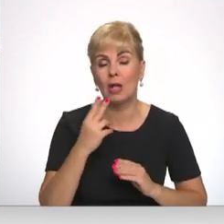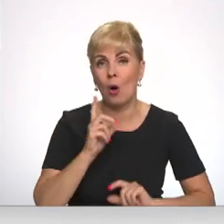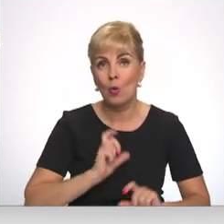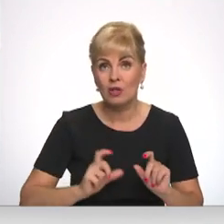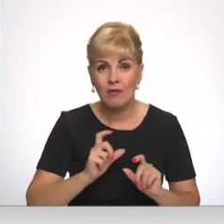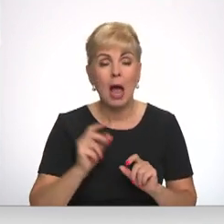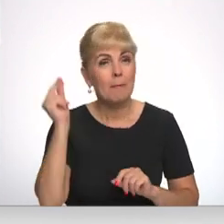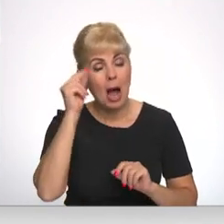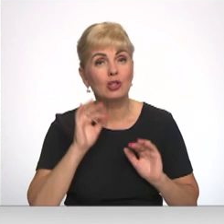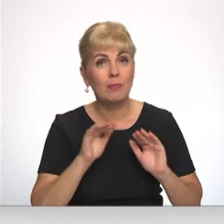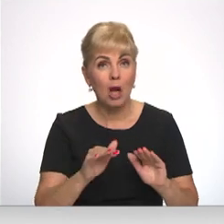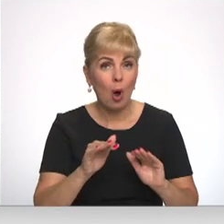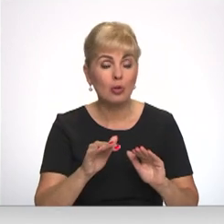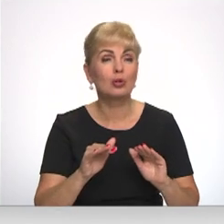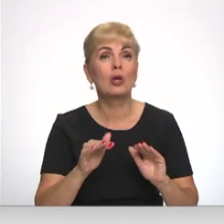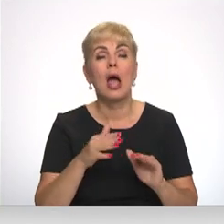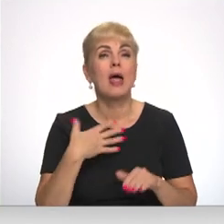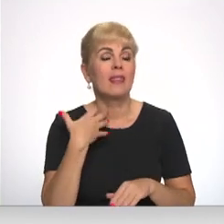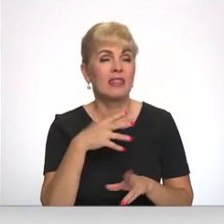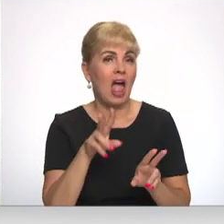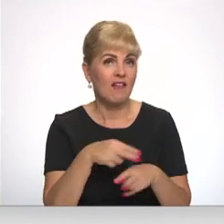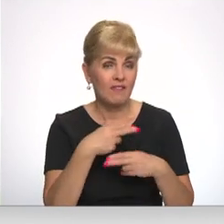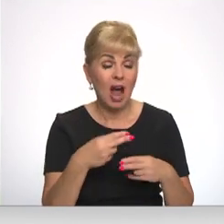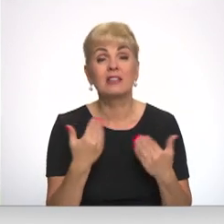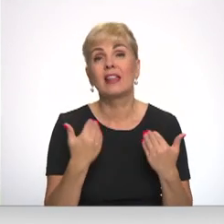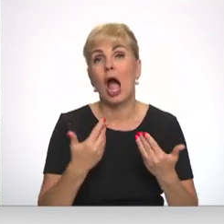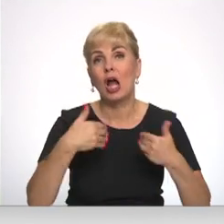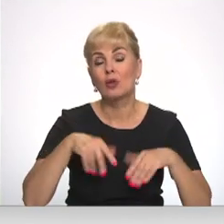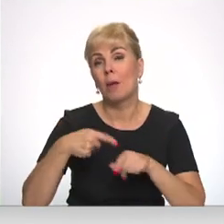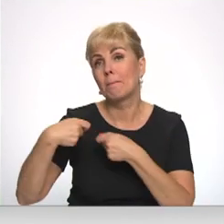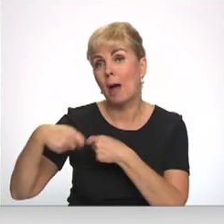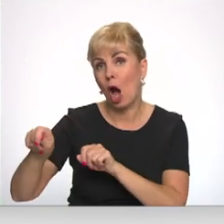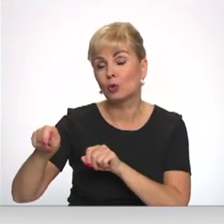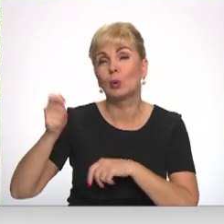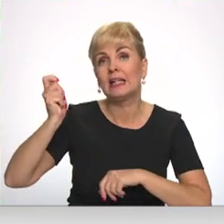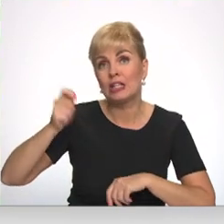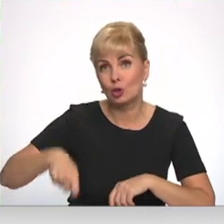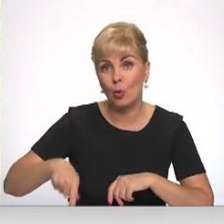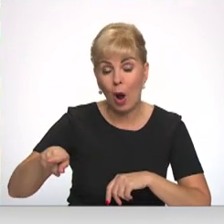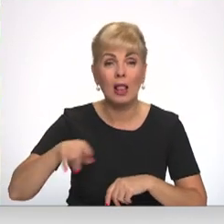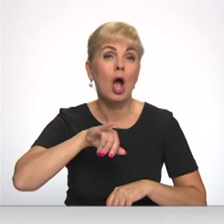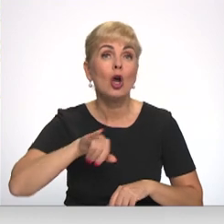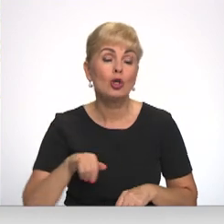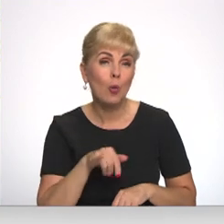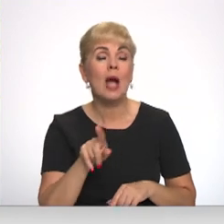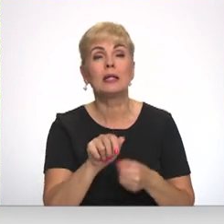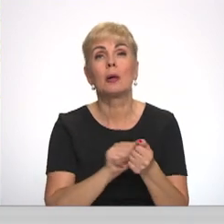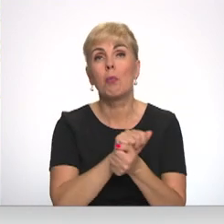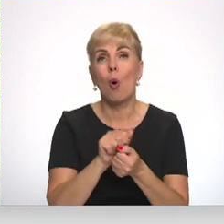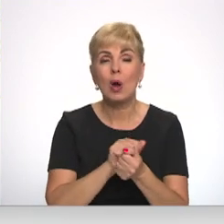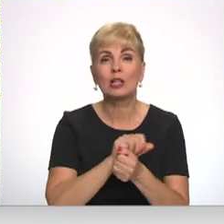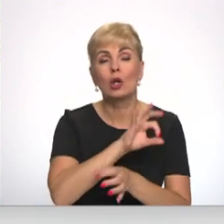procesam lielaucas spils nesot bijusi nepieciešam, tāpēc tagad nolēmts to pārdot izsole. Jo ir bojātas